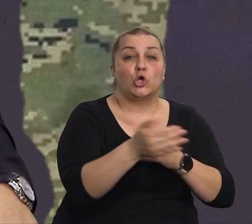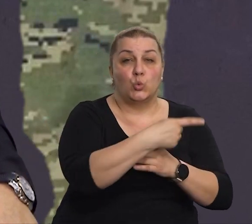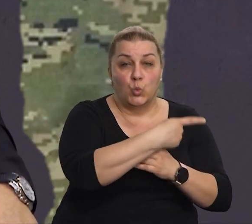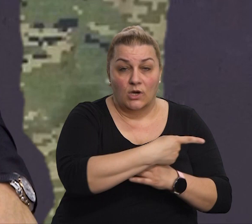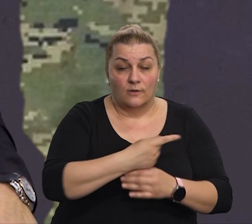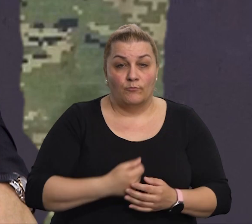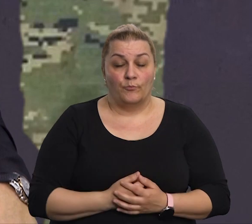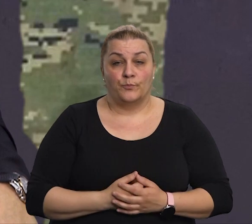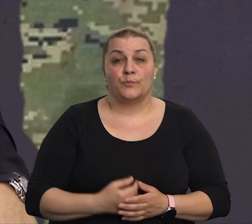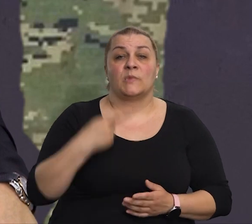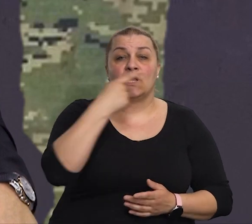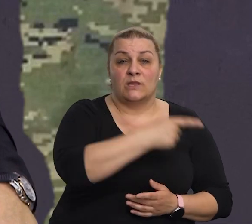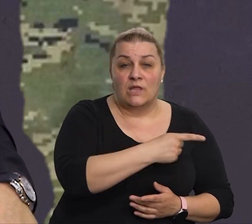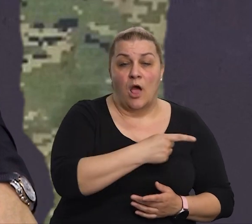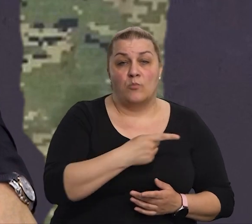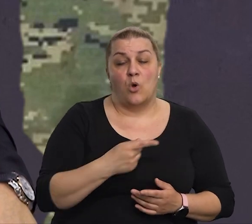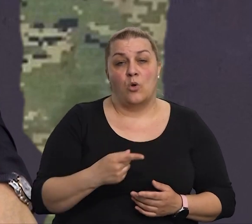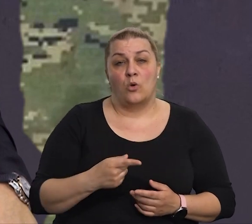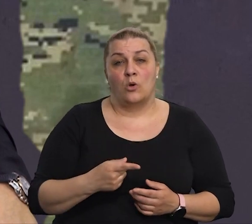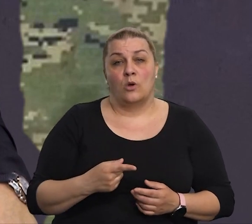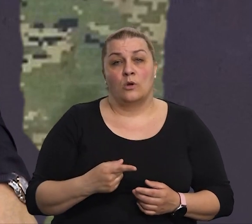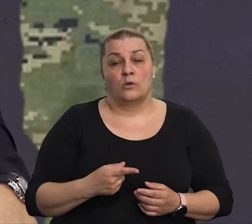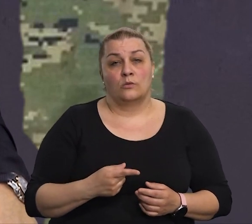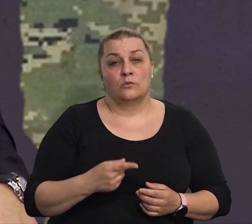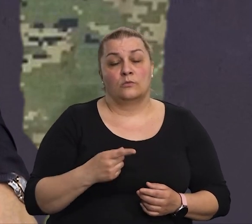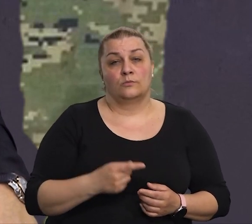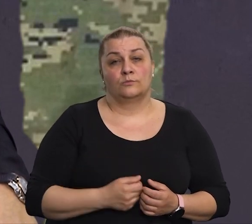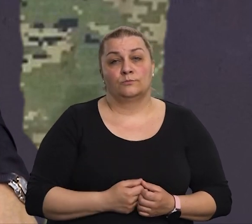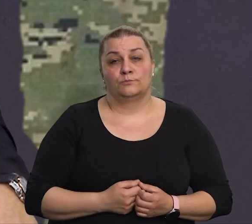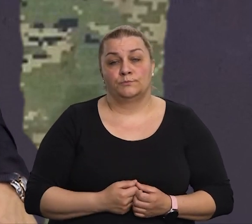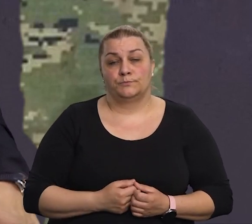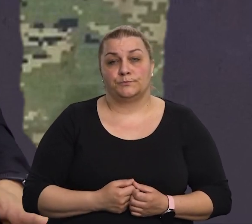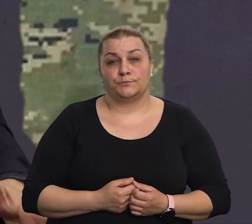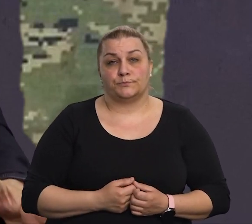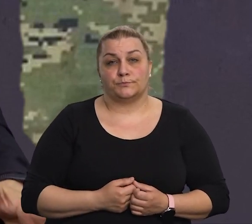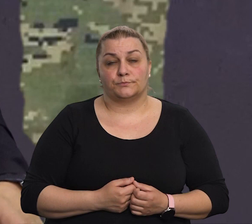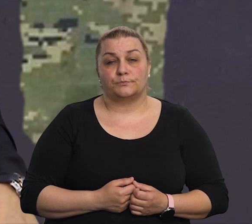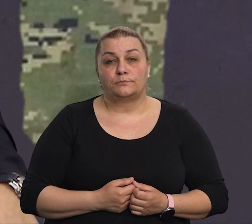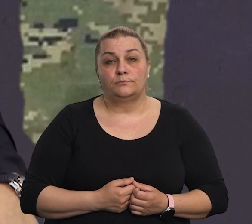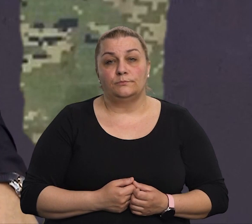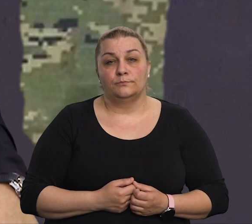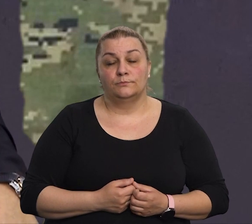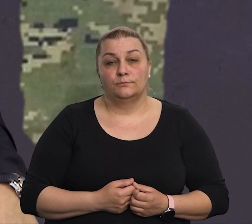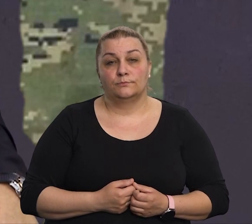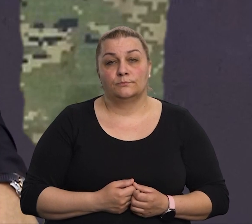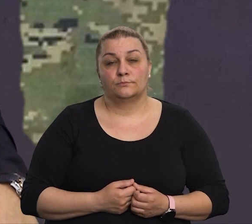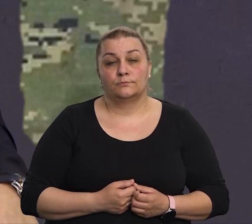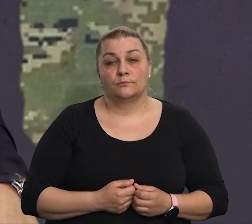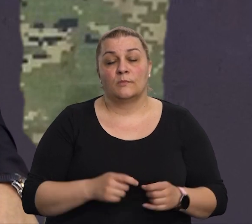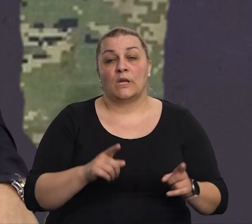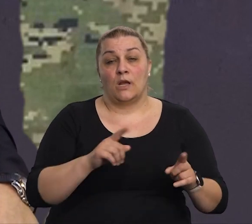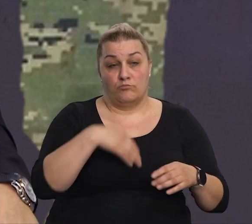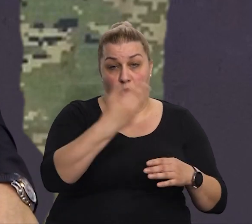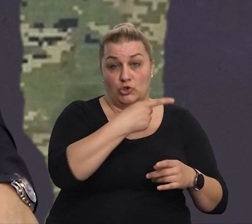dole imotica topalo stupe i jedna. Nakon toga ratišta, jedan dio